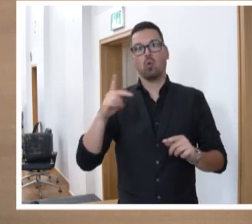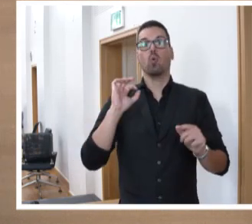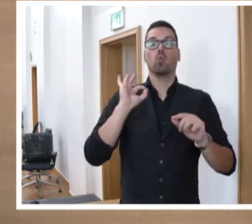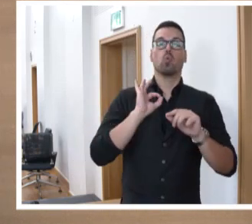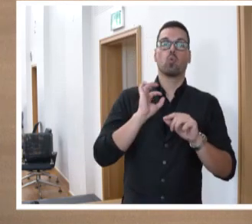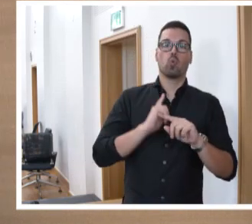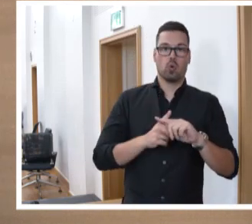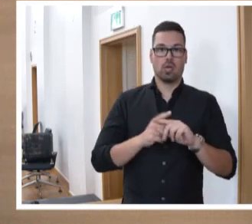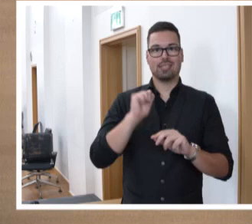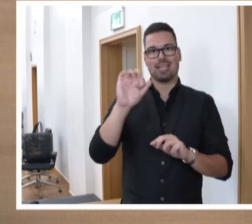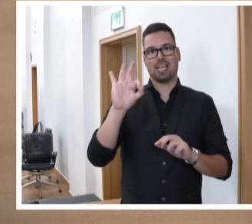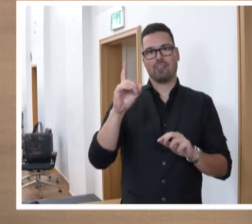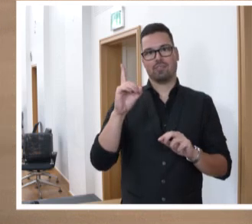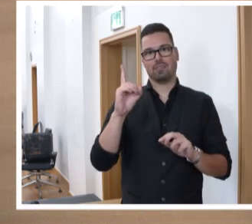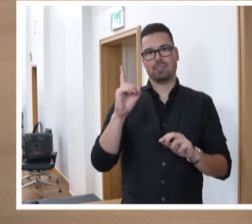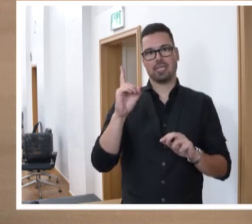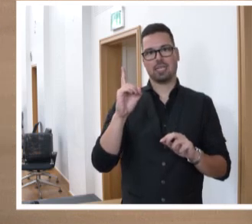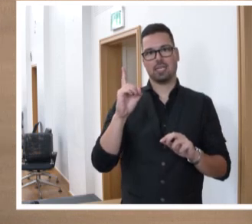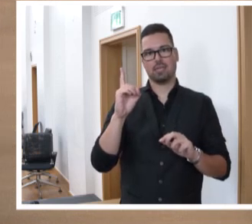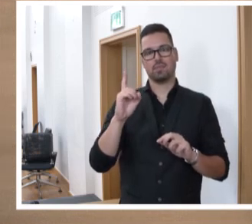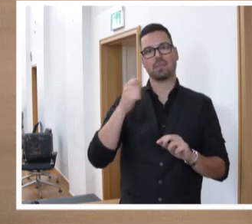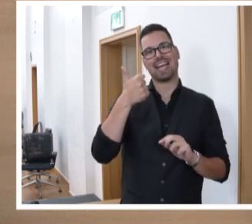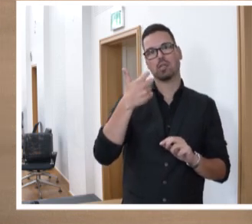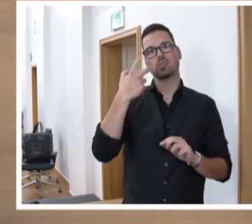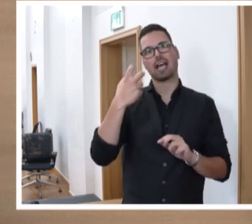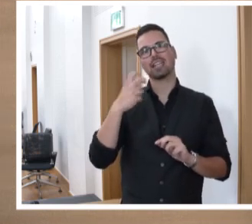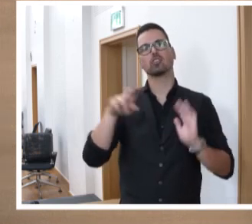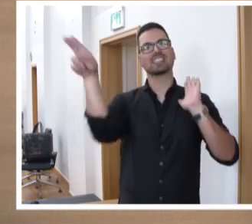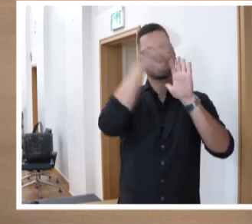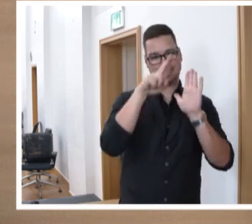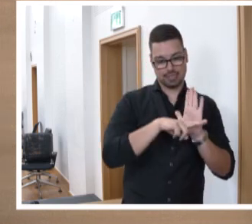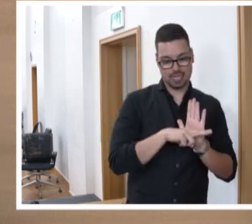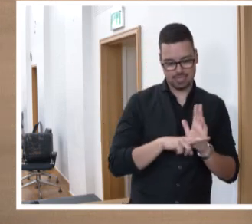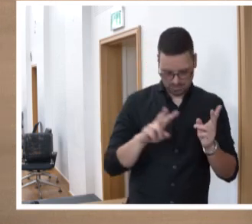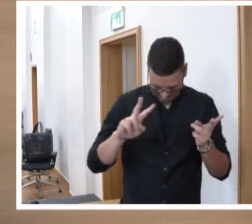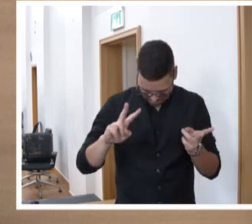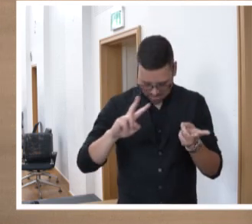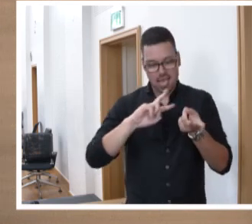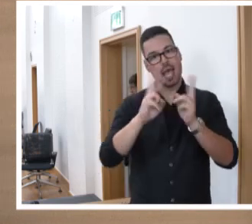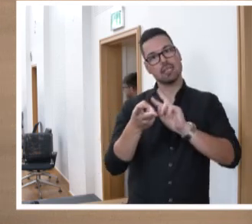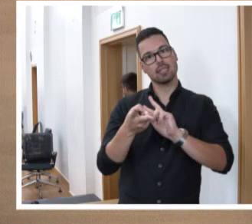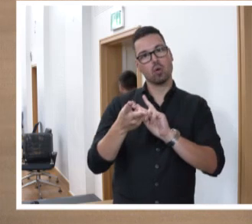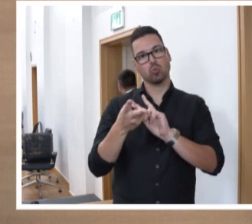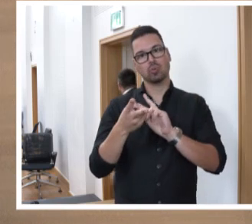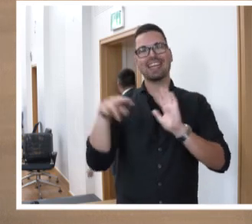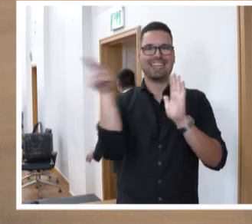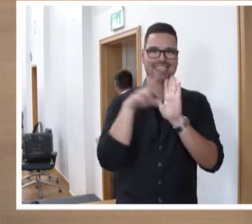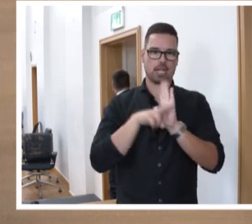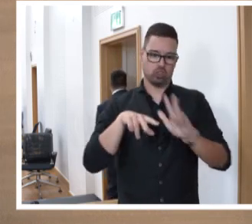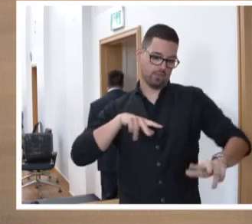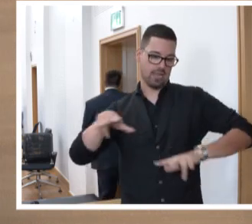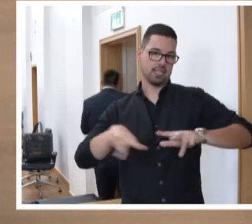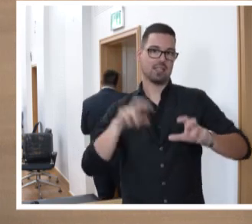AfD-Landtagsfraktion eingebrachten 31. Gesetzes zur Änderung des Gesetzes über die Rechtsverhältnisse der